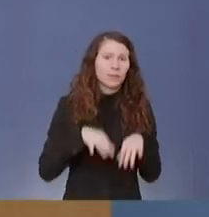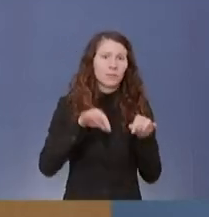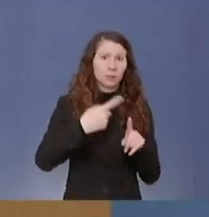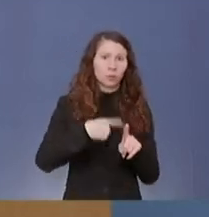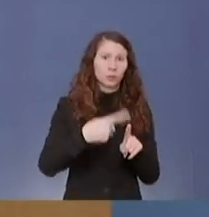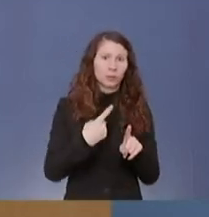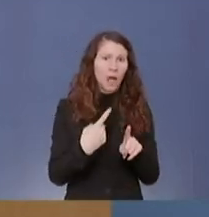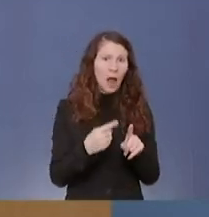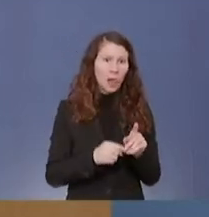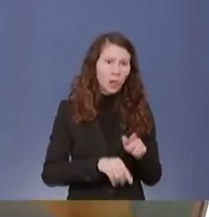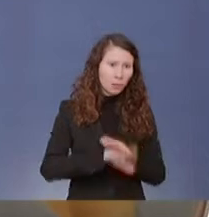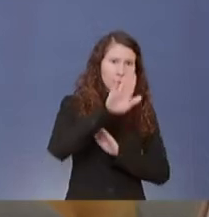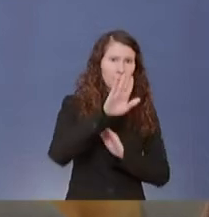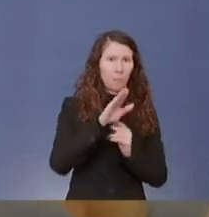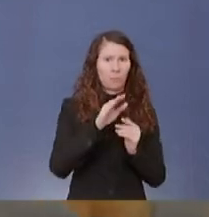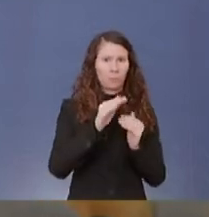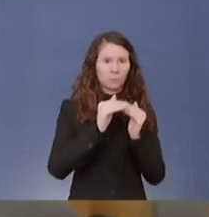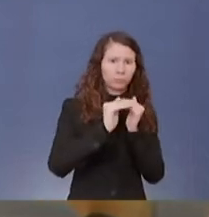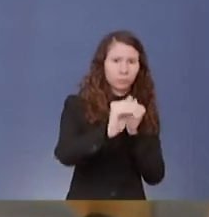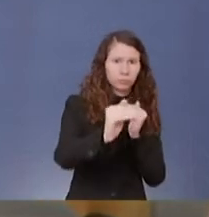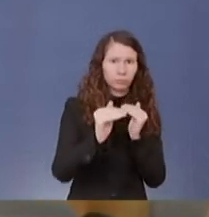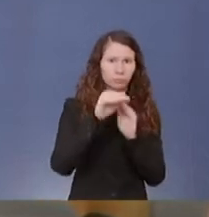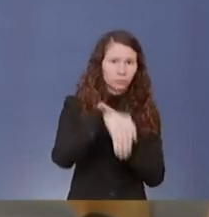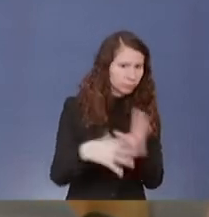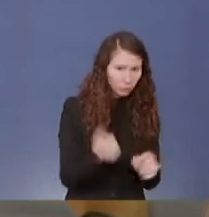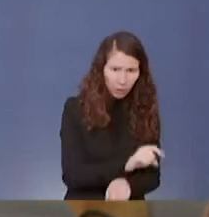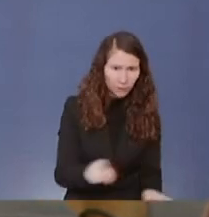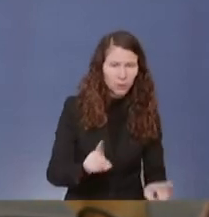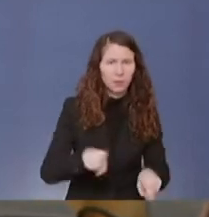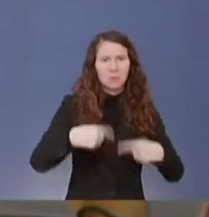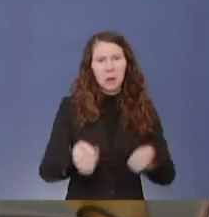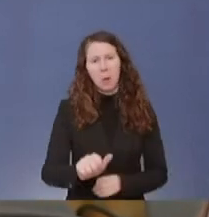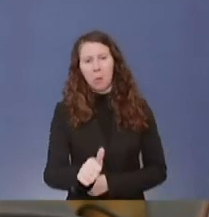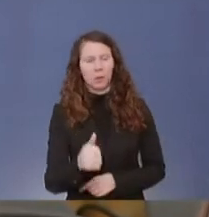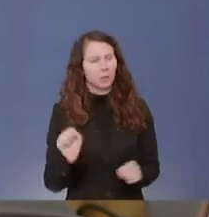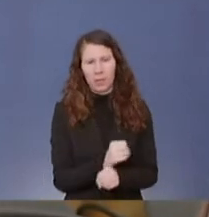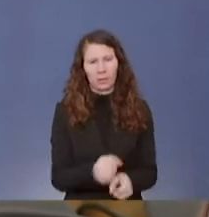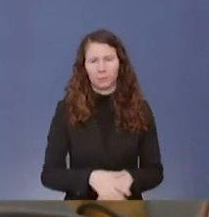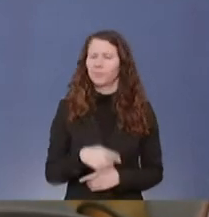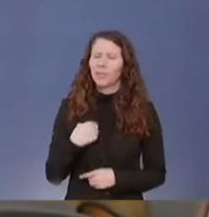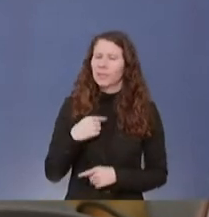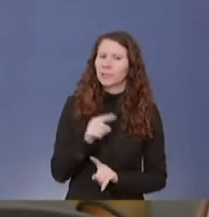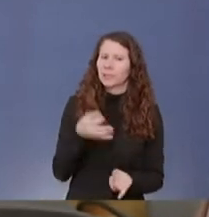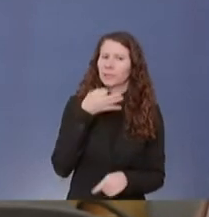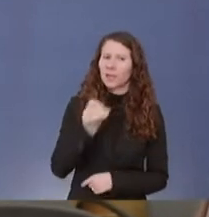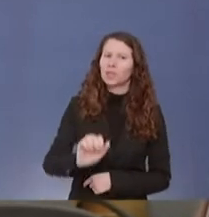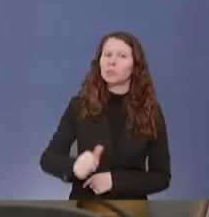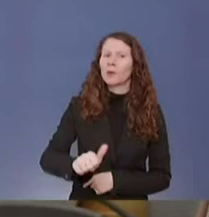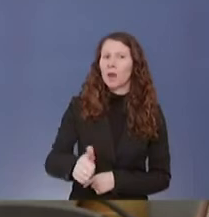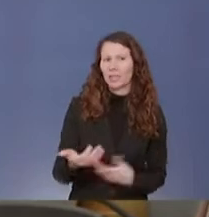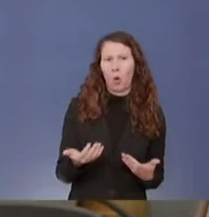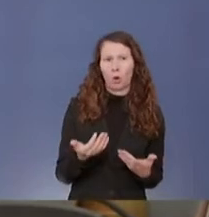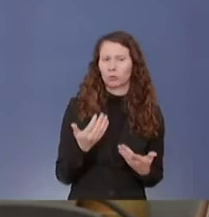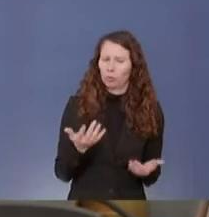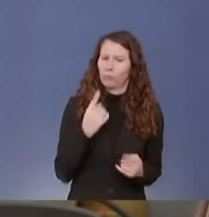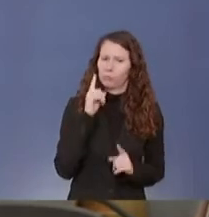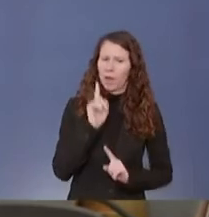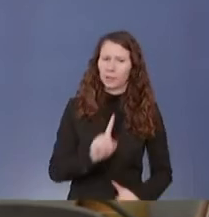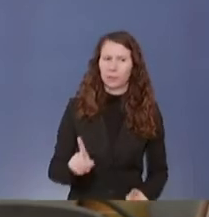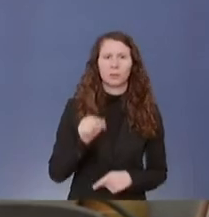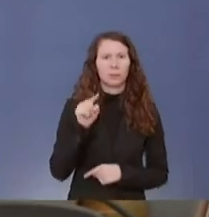sinken. Ich habe ja explizit nicht nach Spekulationen gefragt, sondern ob Sie als verantwortungsbewusstes